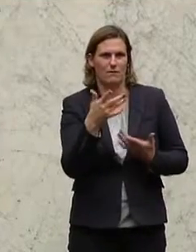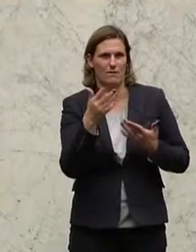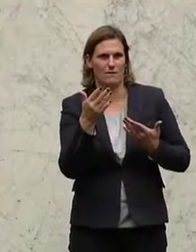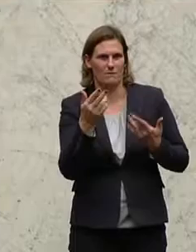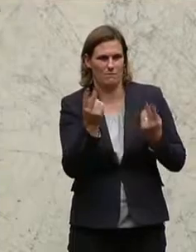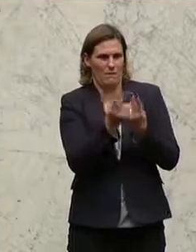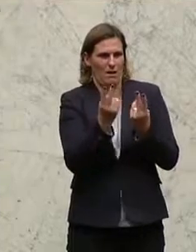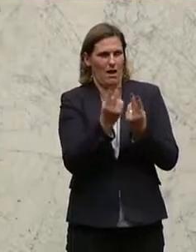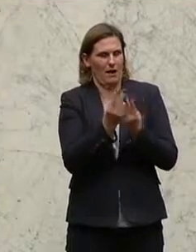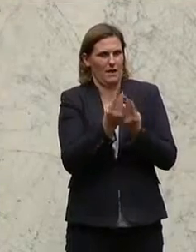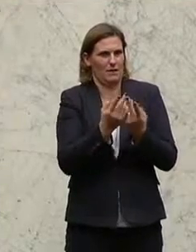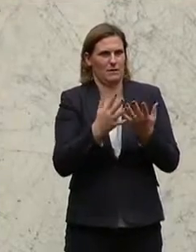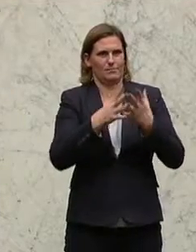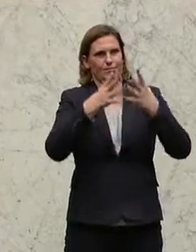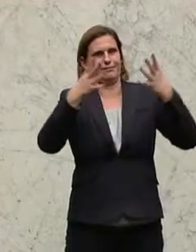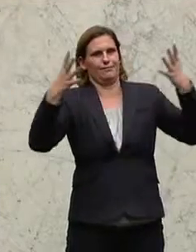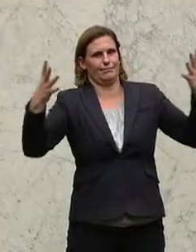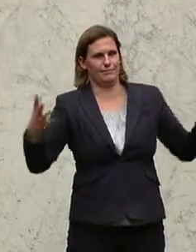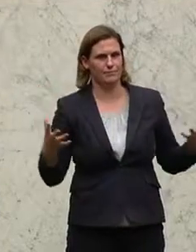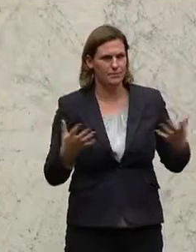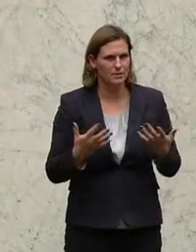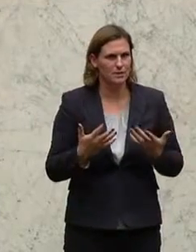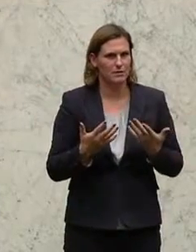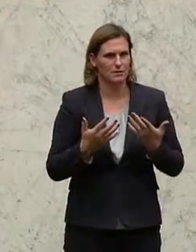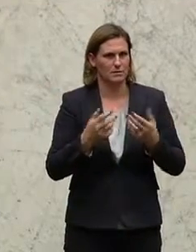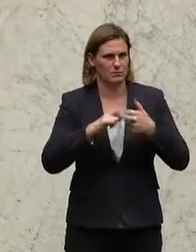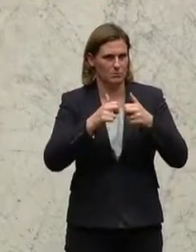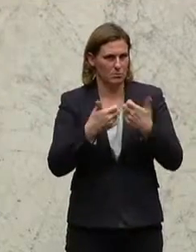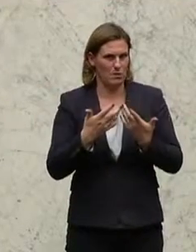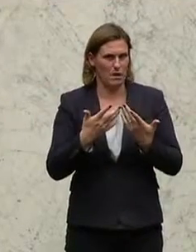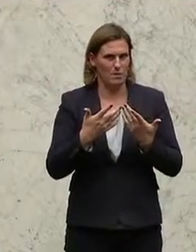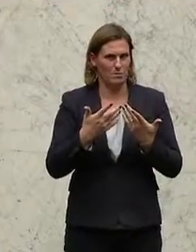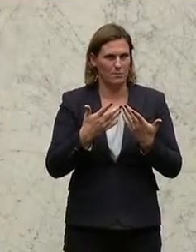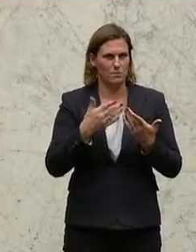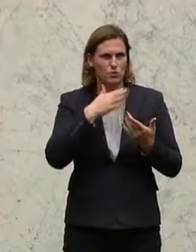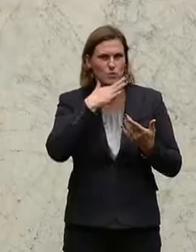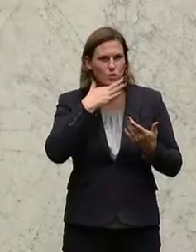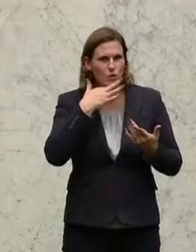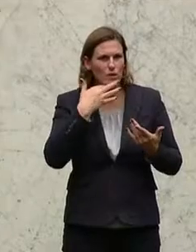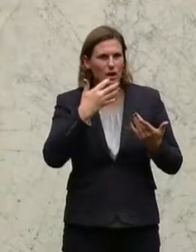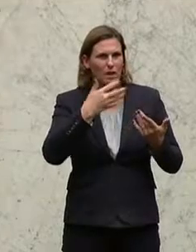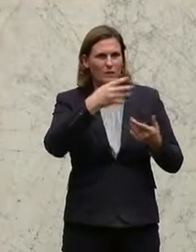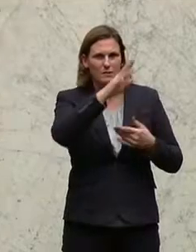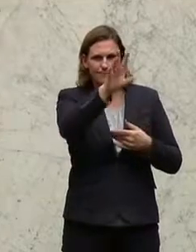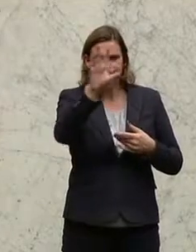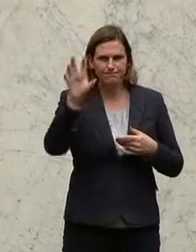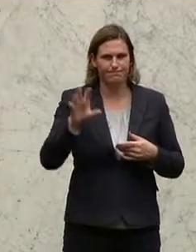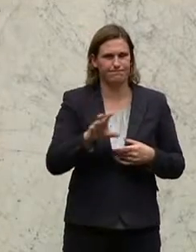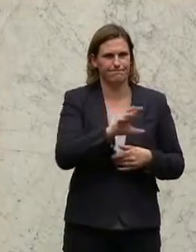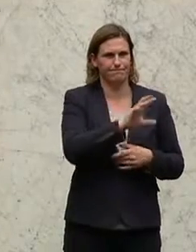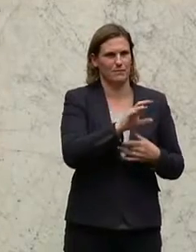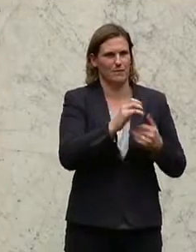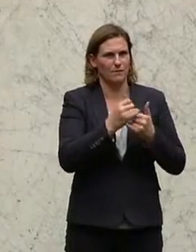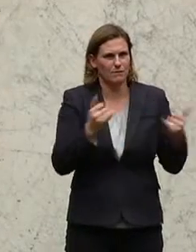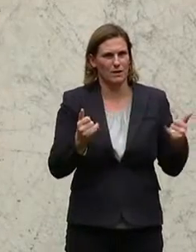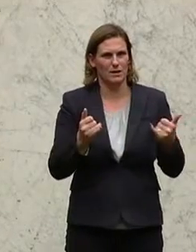zu dem gigantischen Eisberg, den es halt gibt, durch diese Föderalismus-Strukturverwerfungen, die